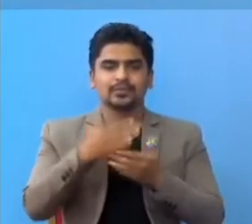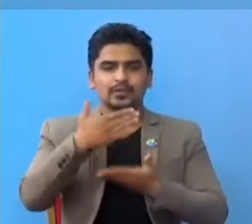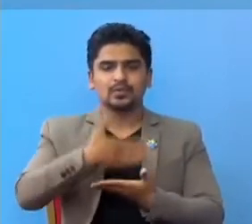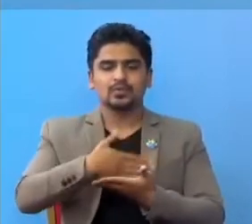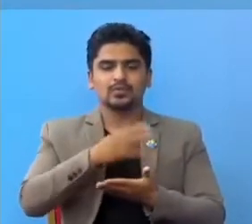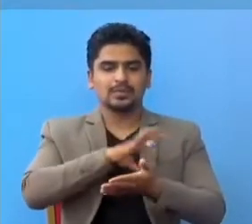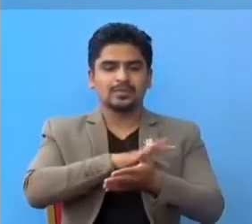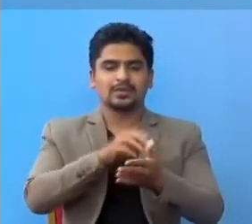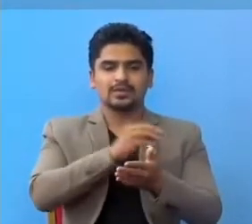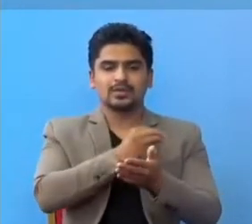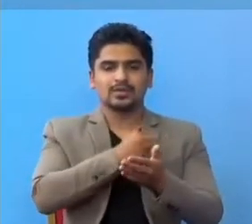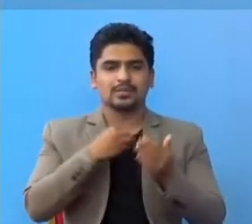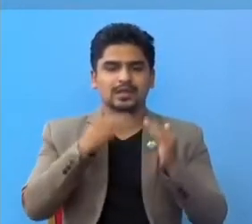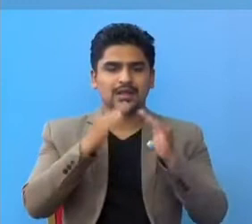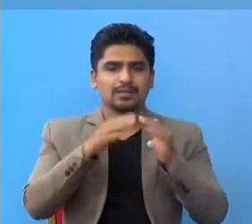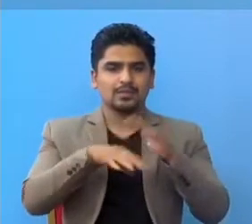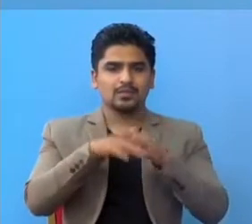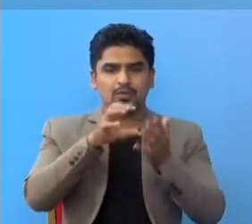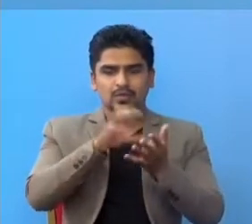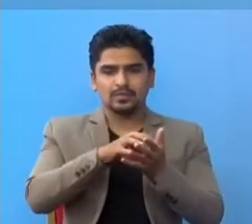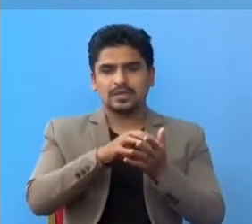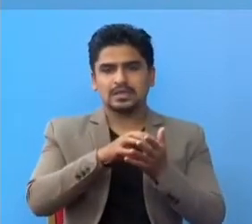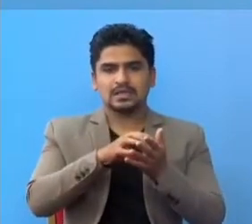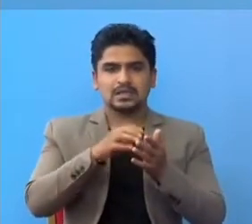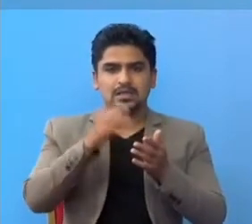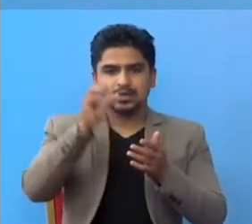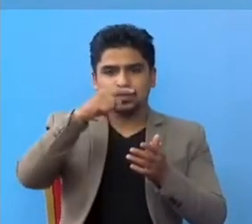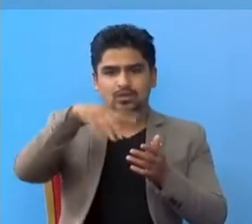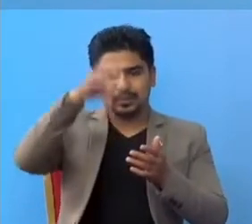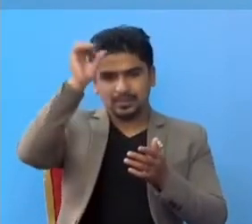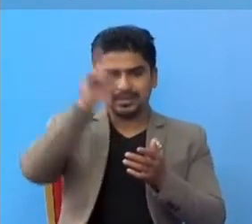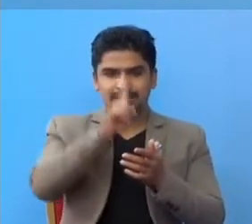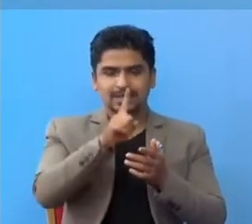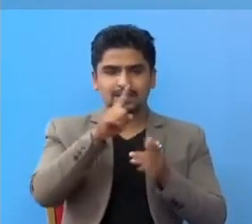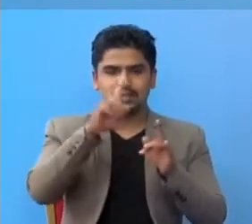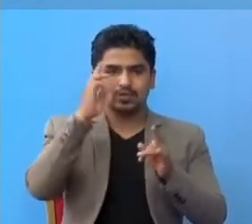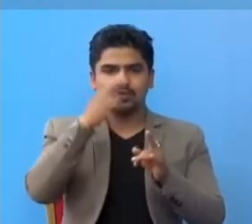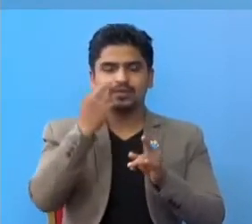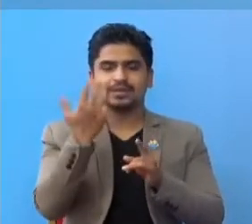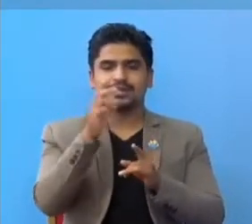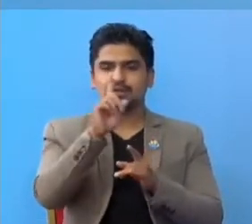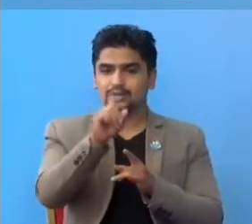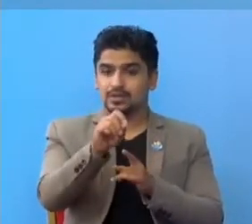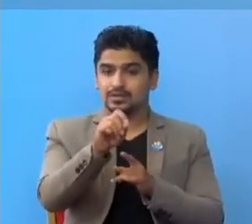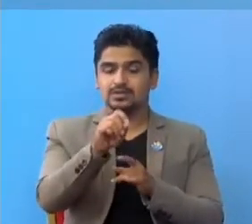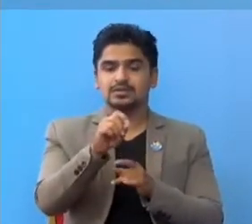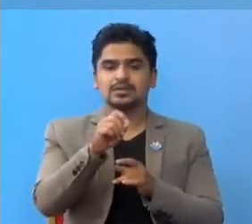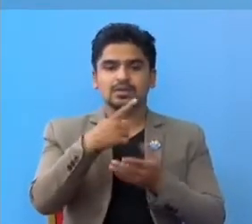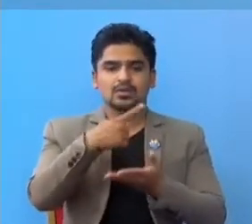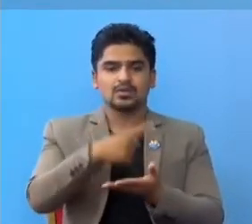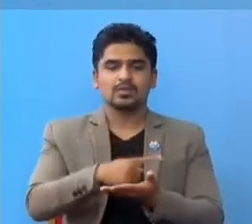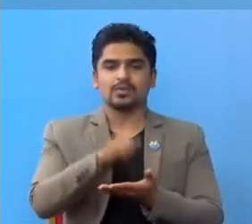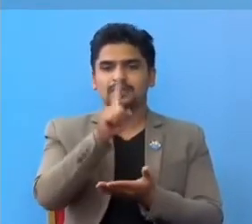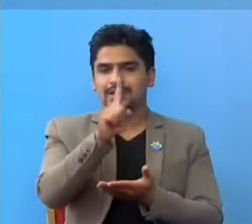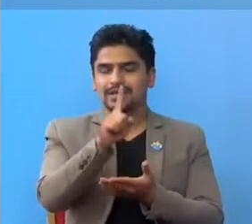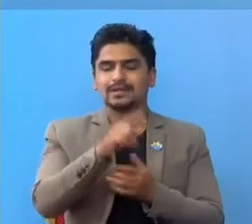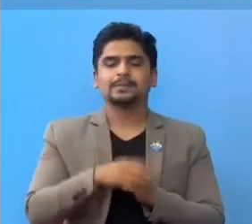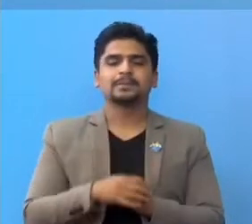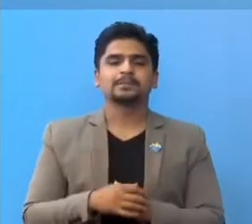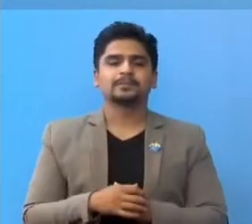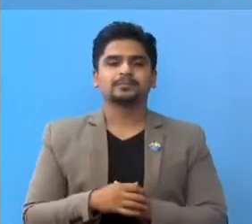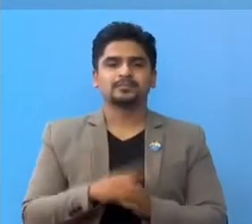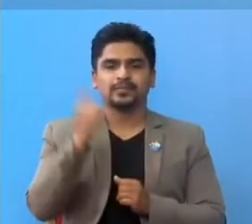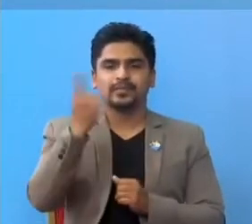प्रादेशिक अस्पताल बुटोल मा नौल पराशी पस्चिम का एक जना, रुपंदेई का दोस्च जना, रकबिलवस्तु का एक जना,